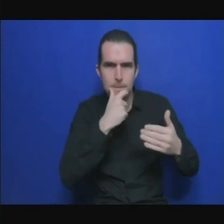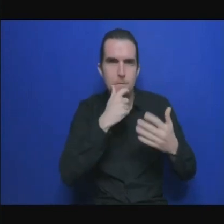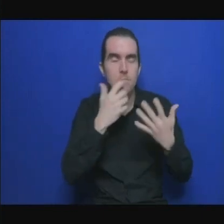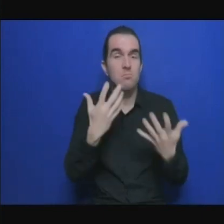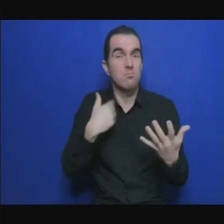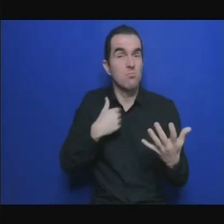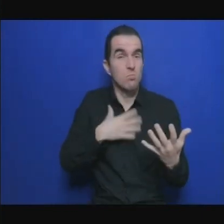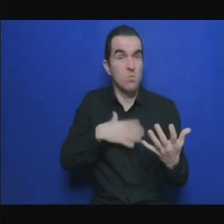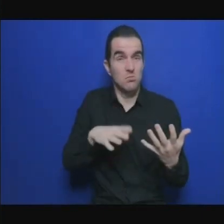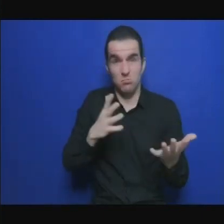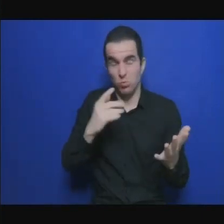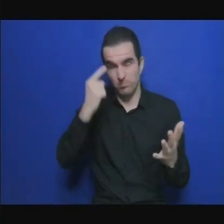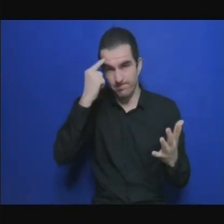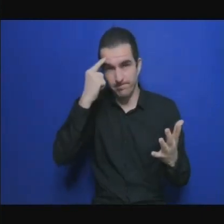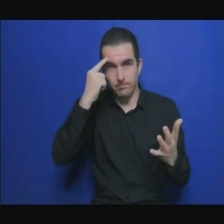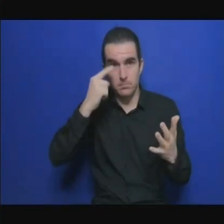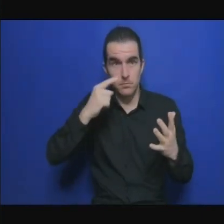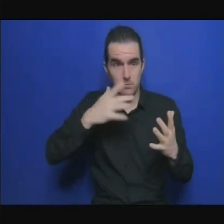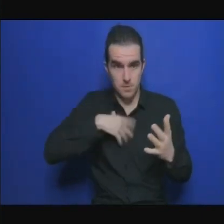'élaboration des